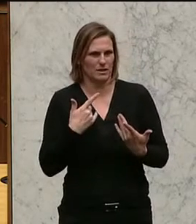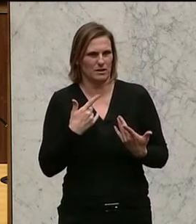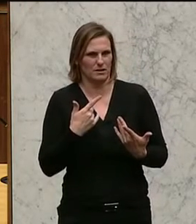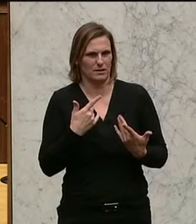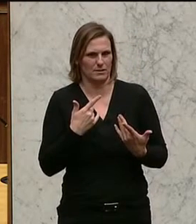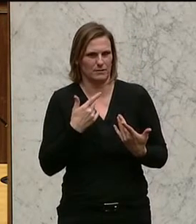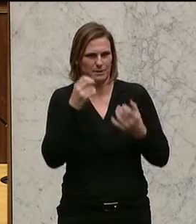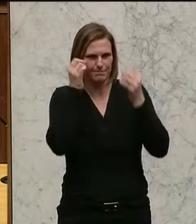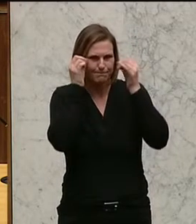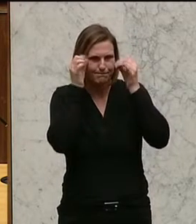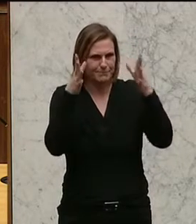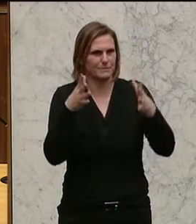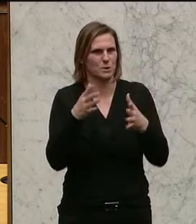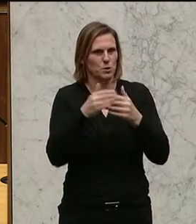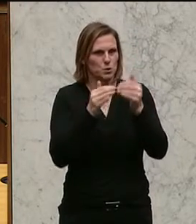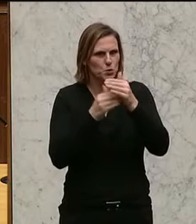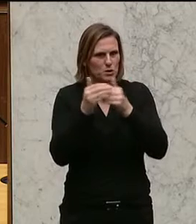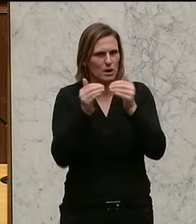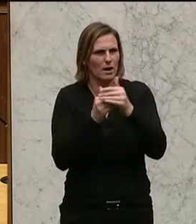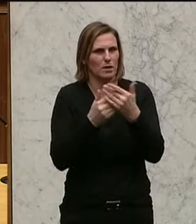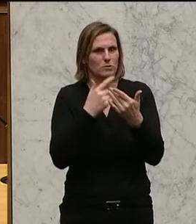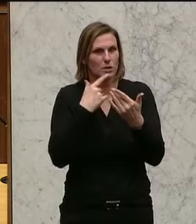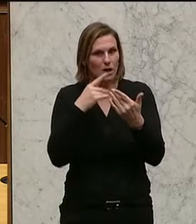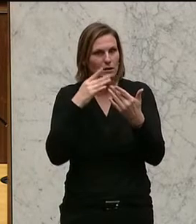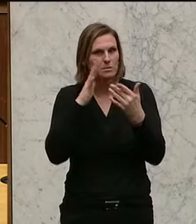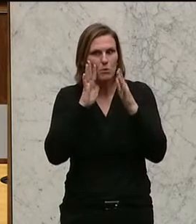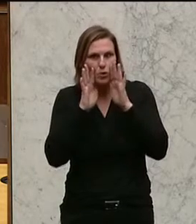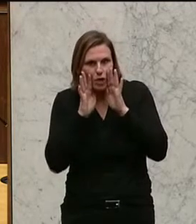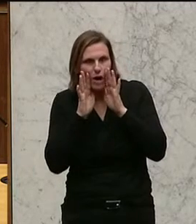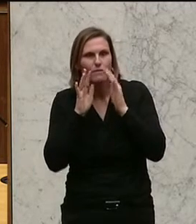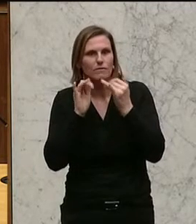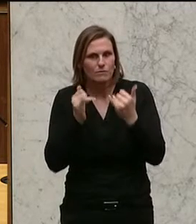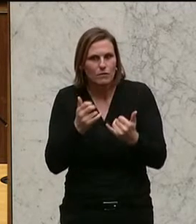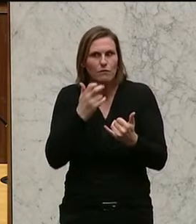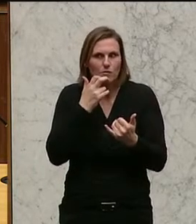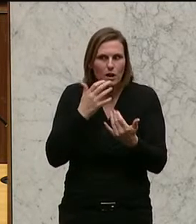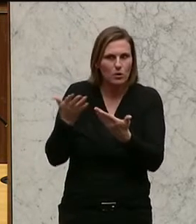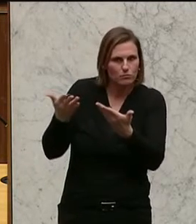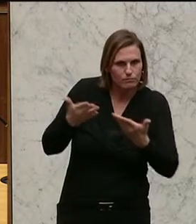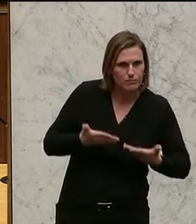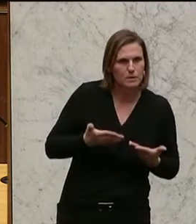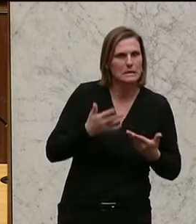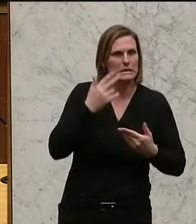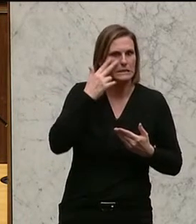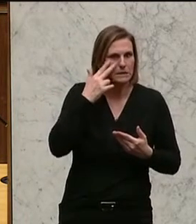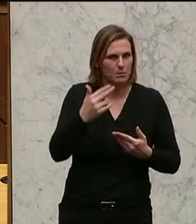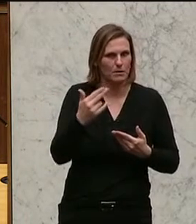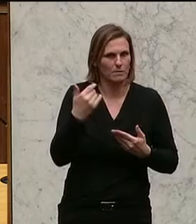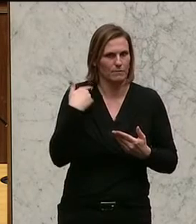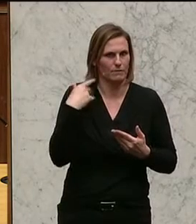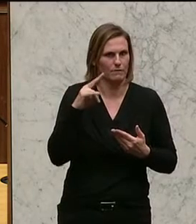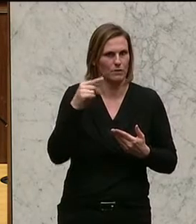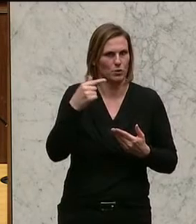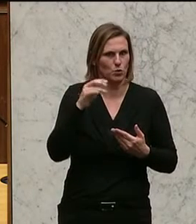machen, um sie anzulocken, die Botschaft geben, wer hier ist, der bleibt hier, siehe zum Beispiel Ceuta jetzt in den letzten Tagen, die Grenze wird